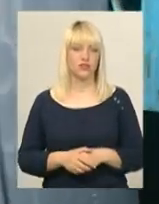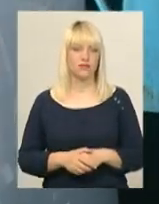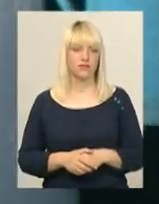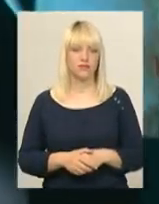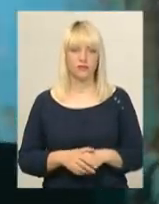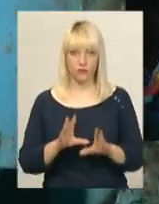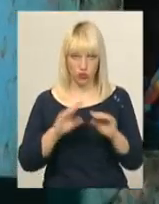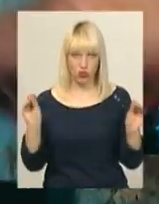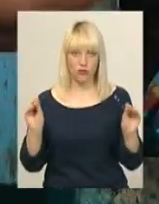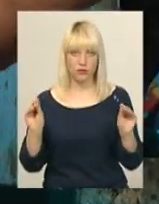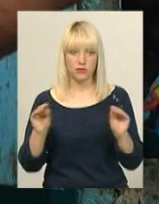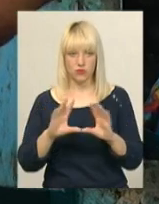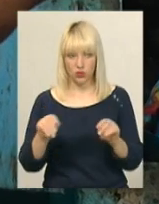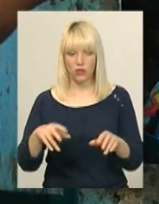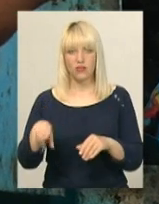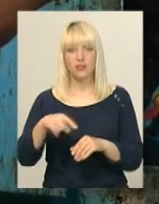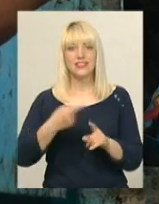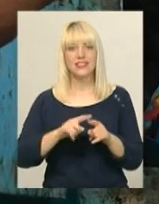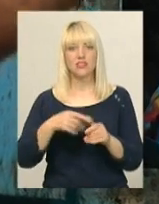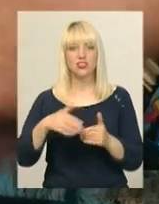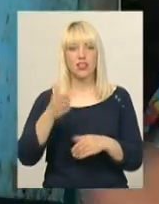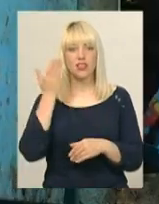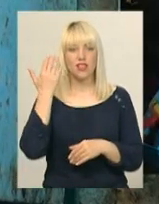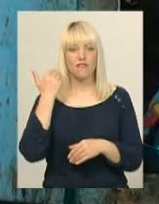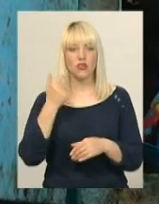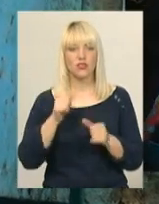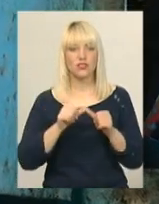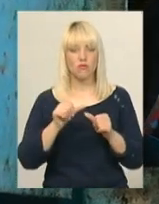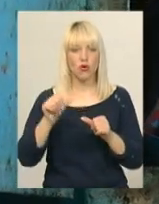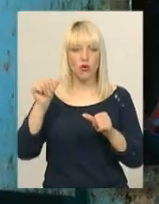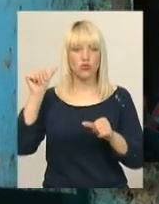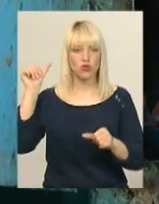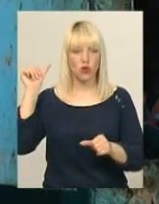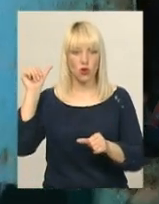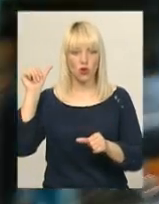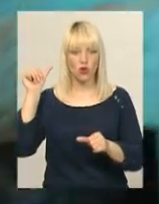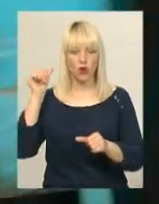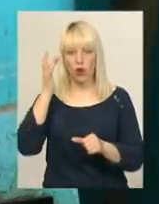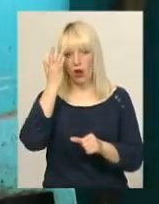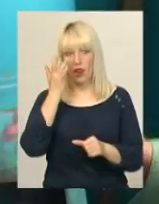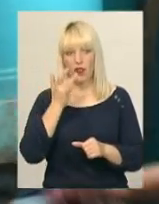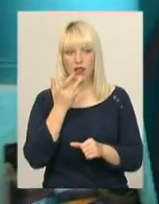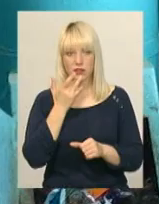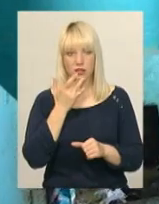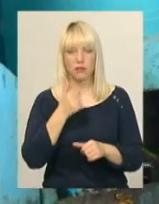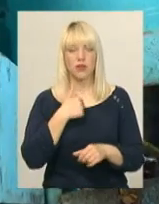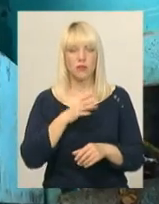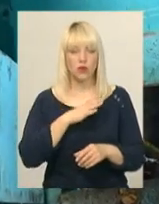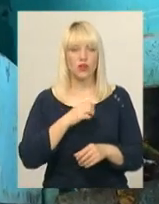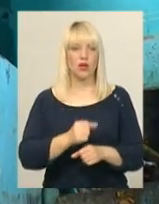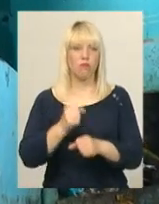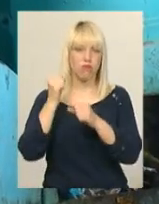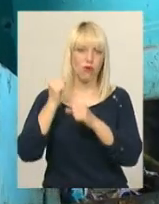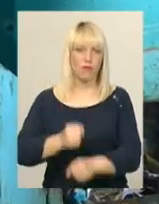Все, це вже давненько, це десь, наверное, з прошлого літа, бо ми пробивали, пробивали,